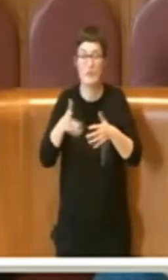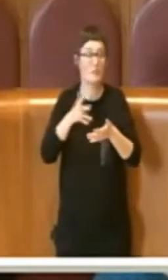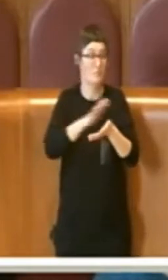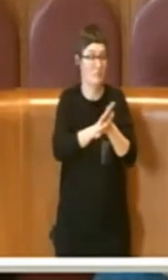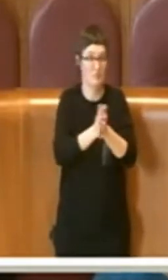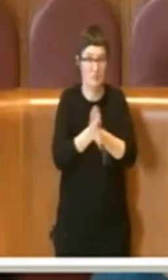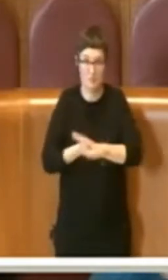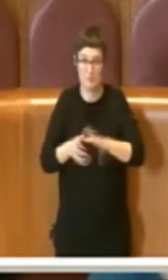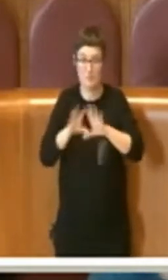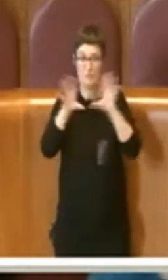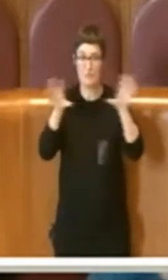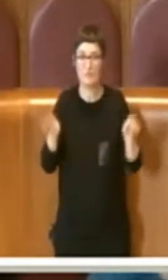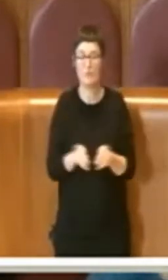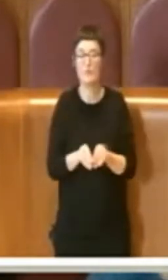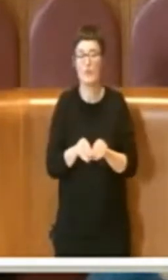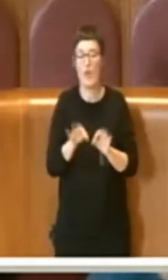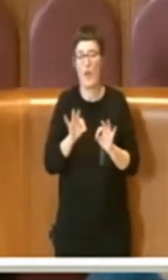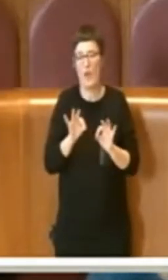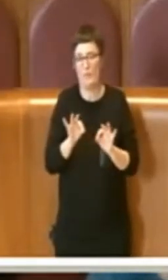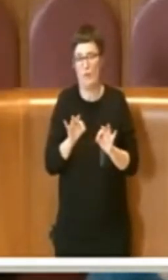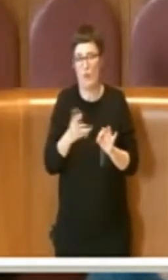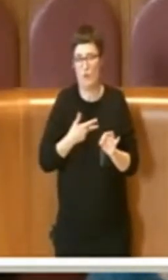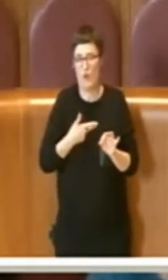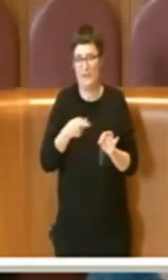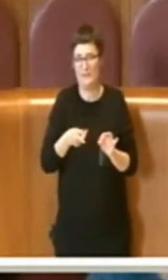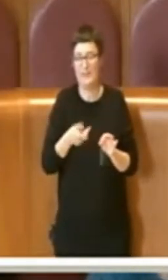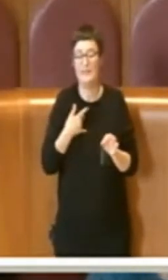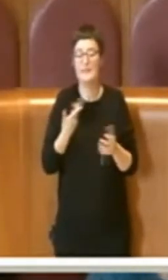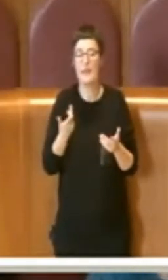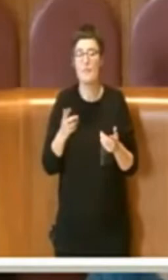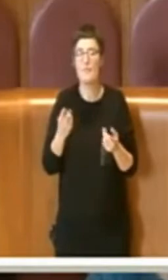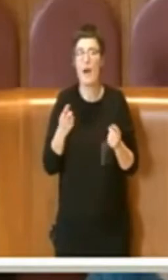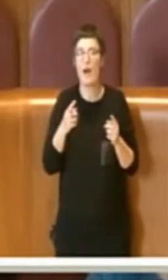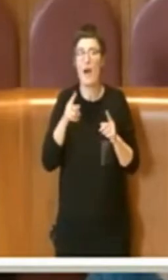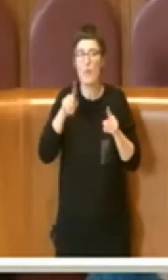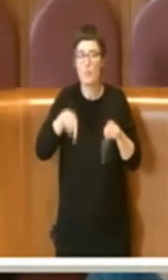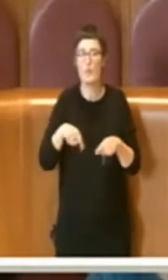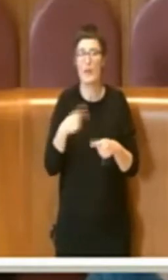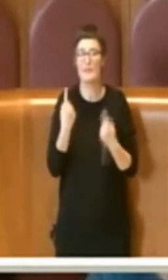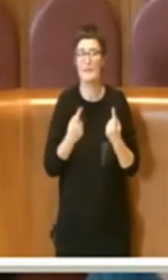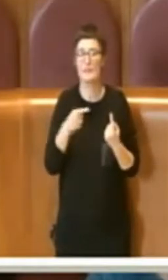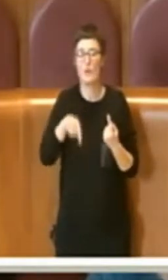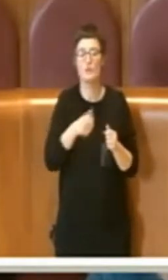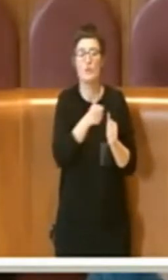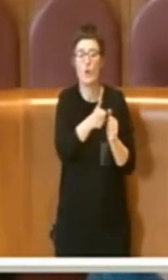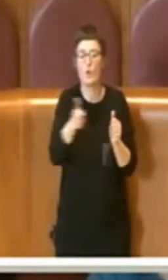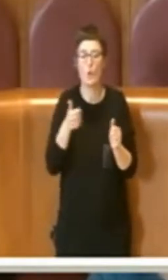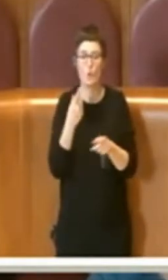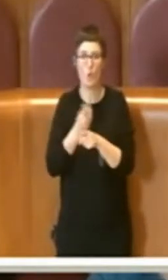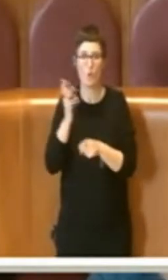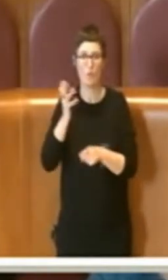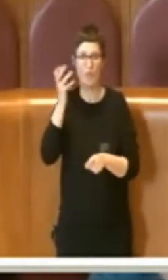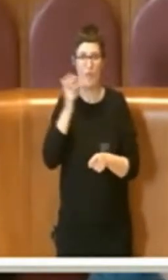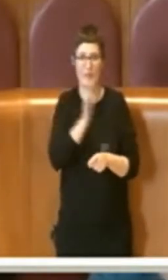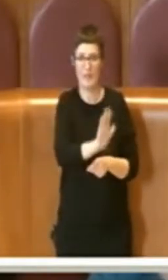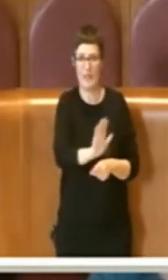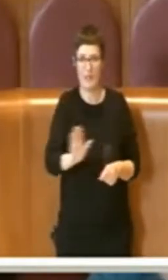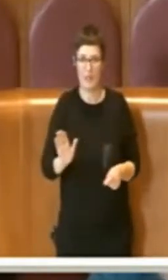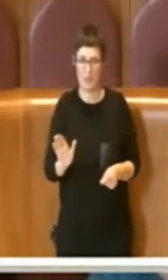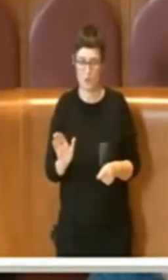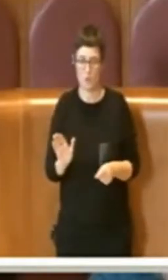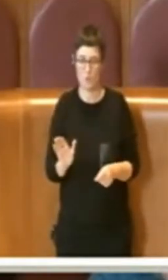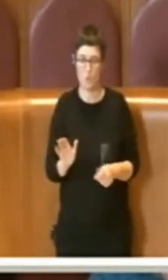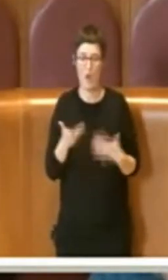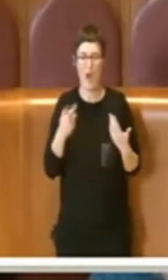una stortura storica, ognuno deve avere la propria dignità. Quindi è proprio in quest'ottica, al di là